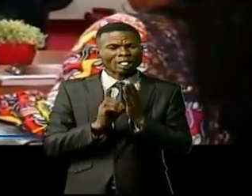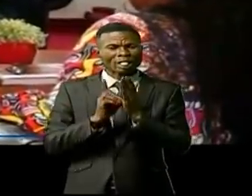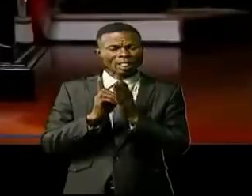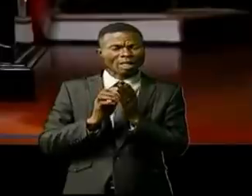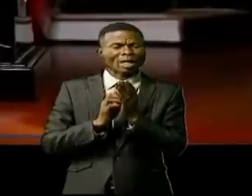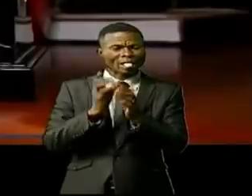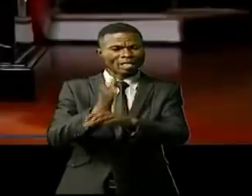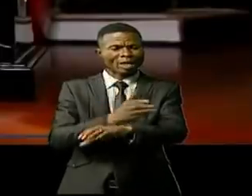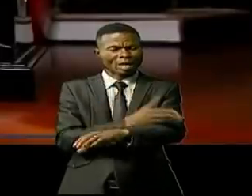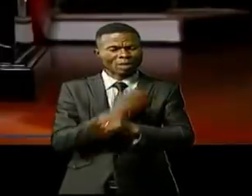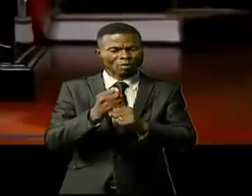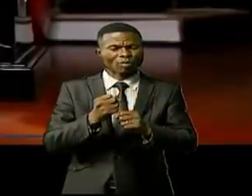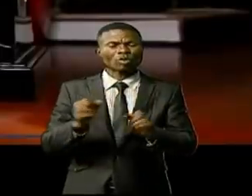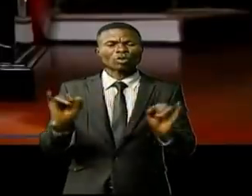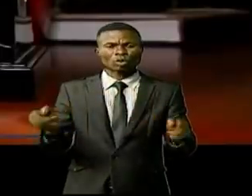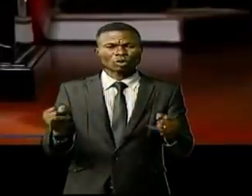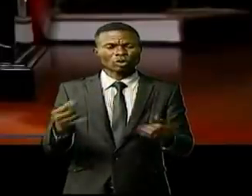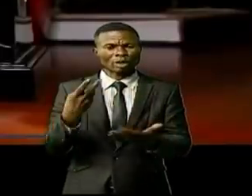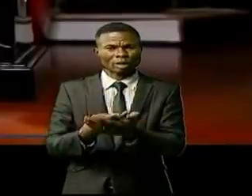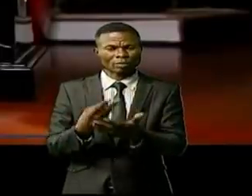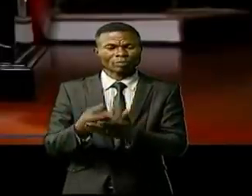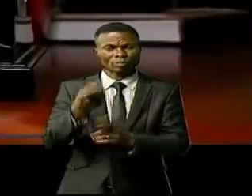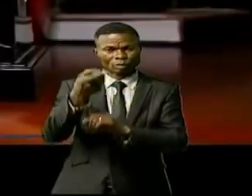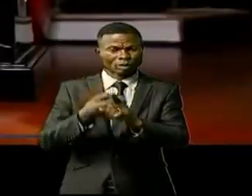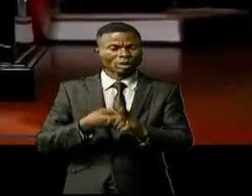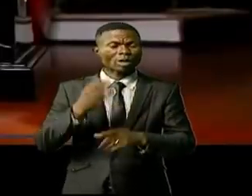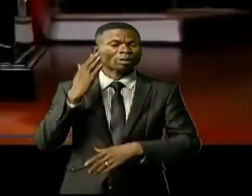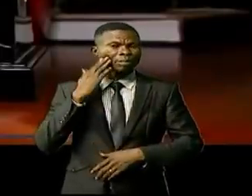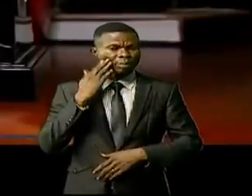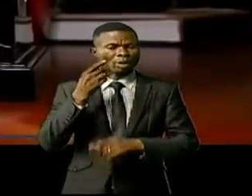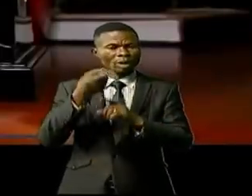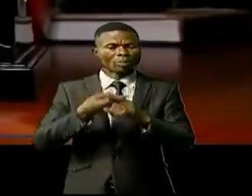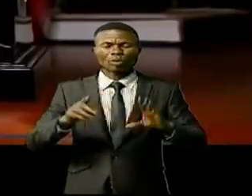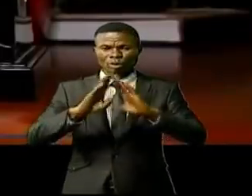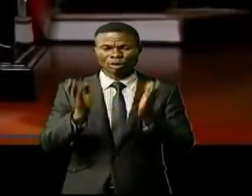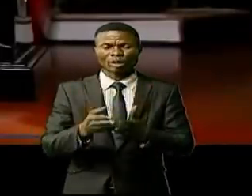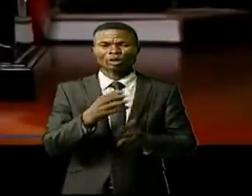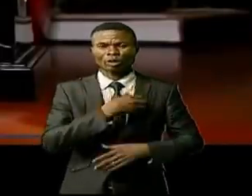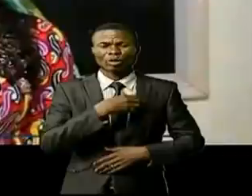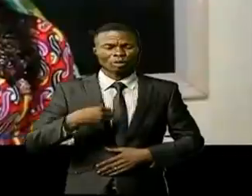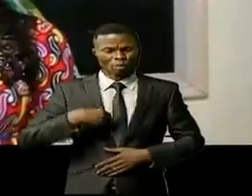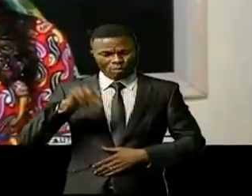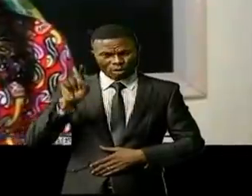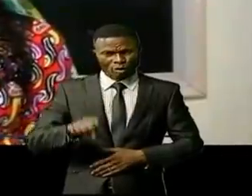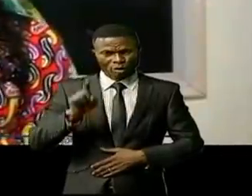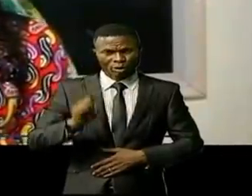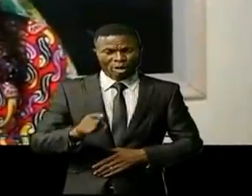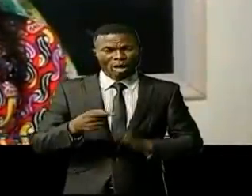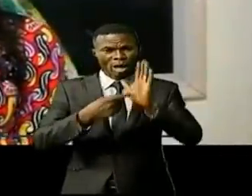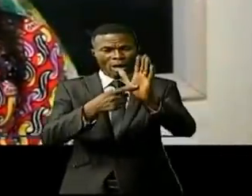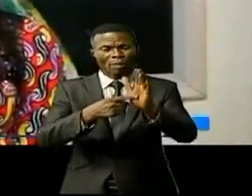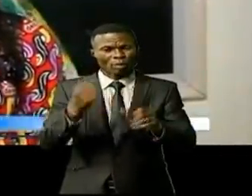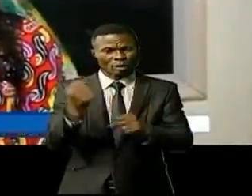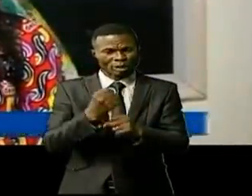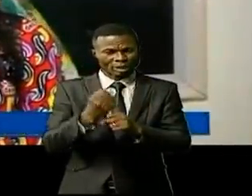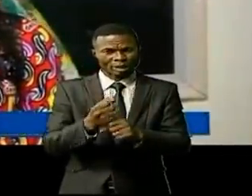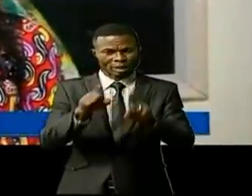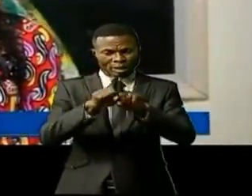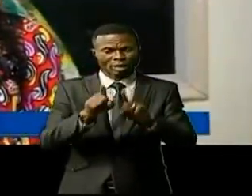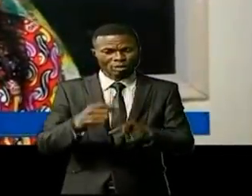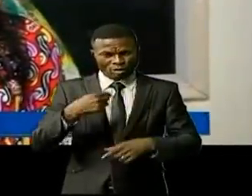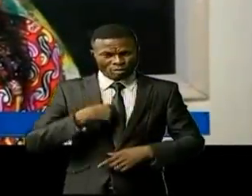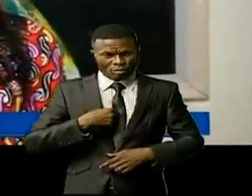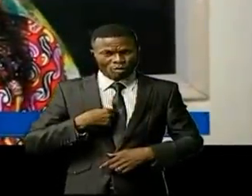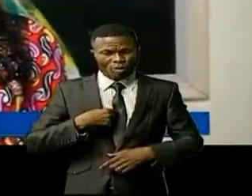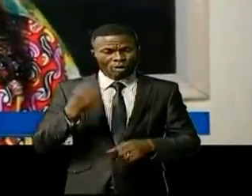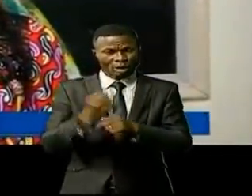dans sa discipline. Ce sont le mois de mars, le mois où toutes les femmes sont appelées à montrer leur travail et moi aussi les